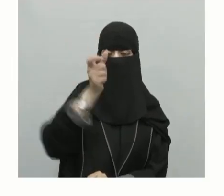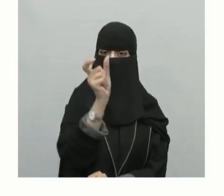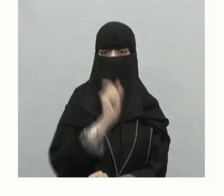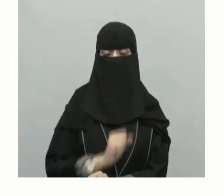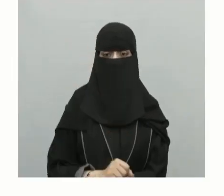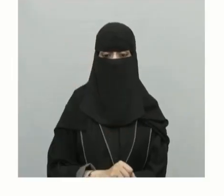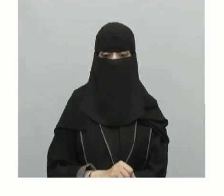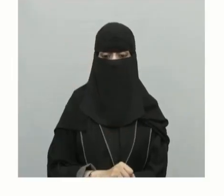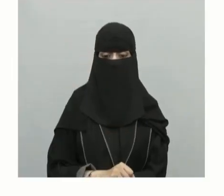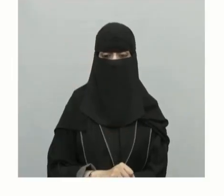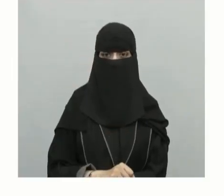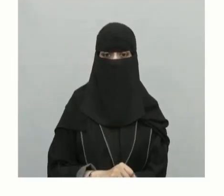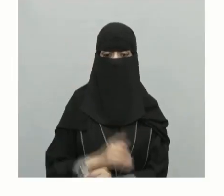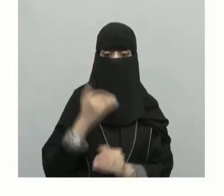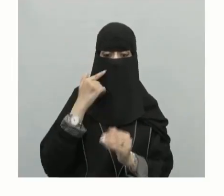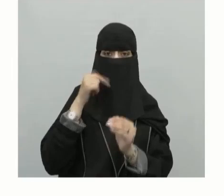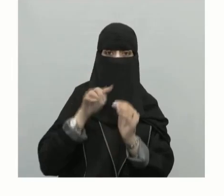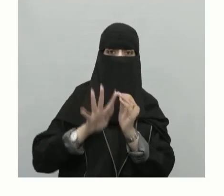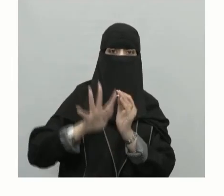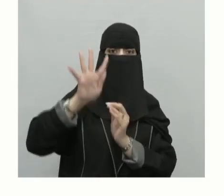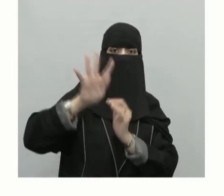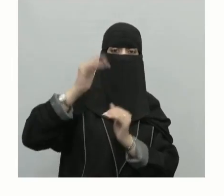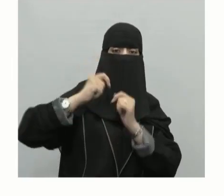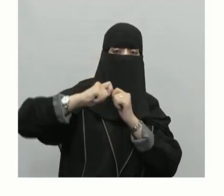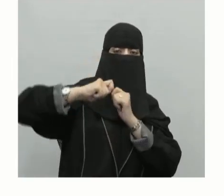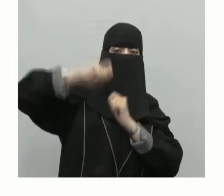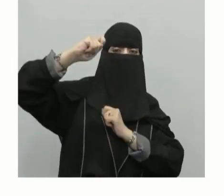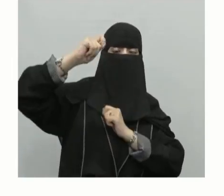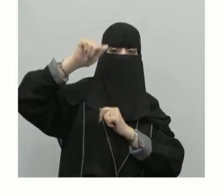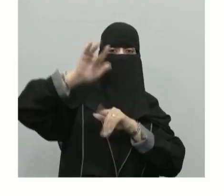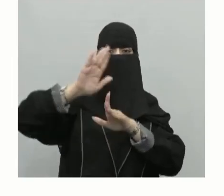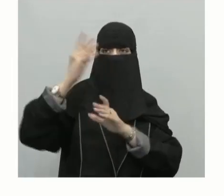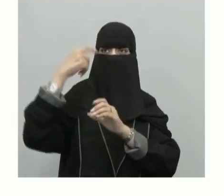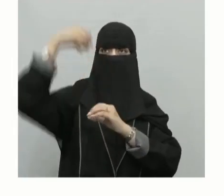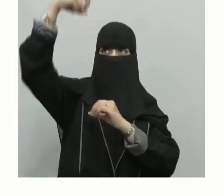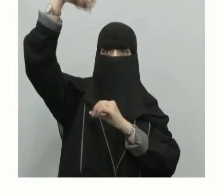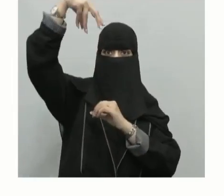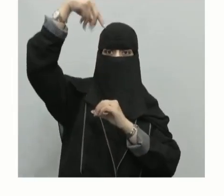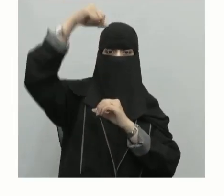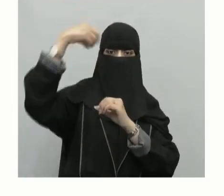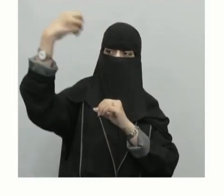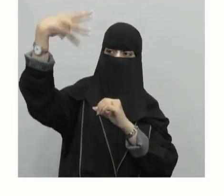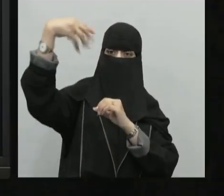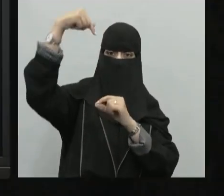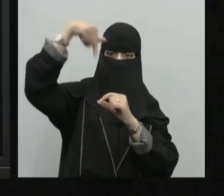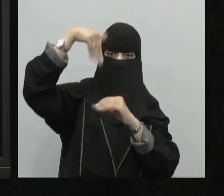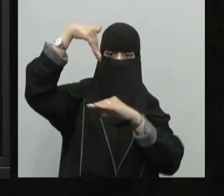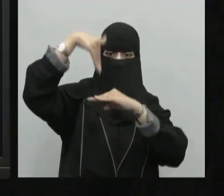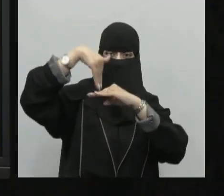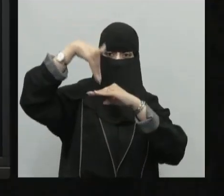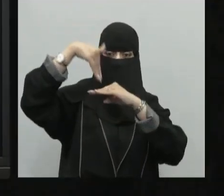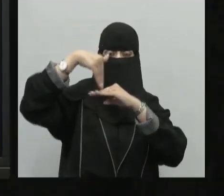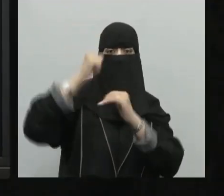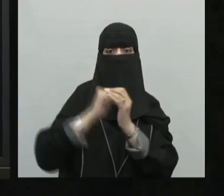وهي أقصى موقع شمالي تتعامد عليه أشعة الشمس أبناء وابنات الطلاب لابد أن